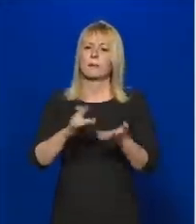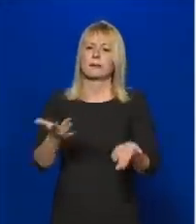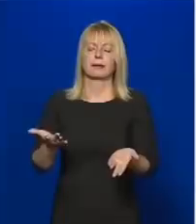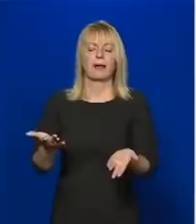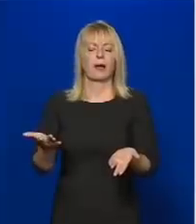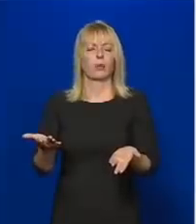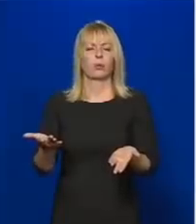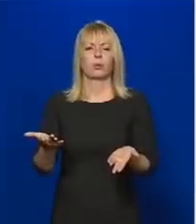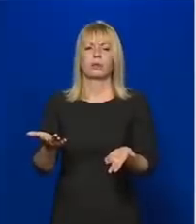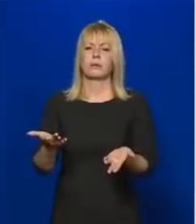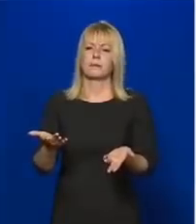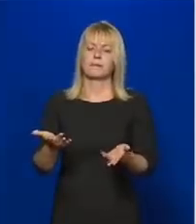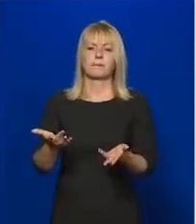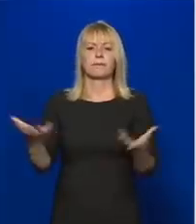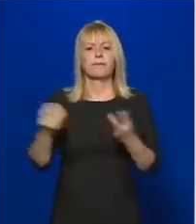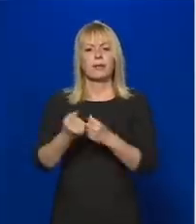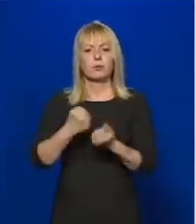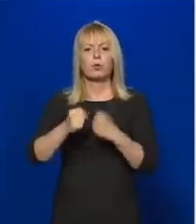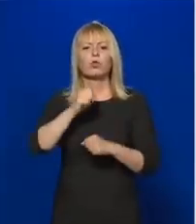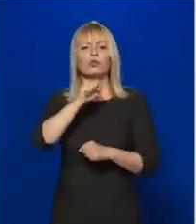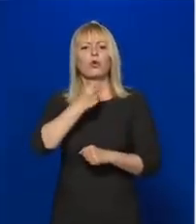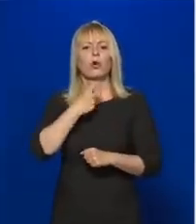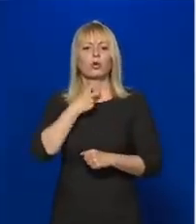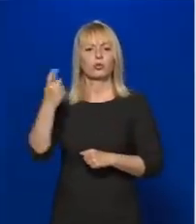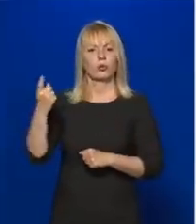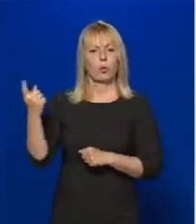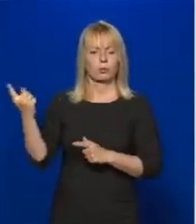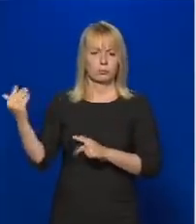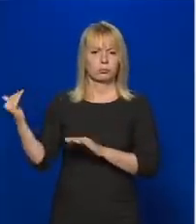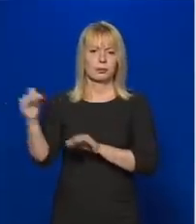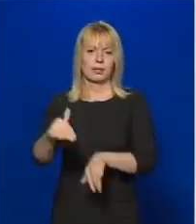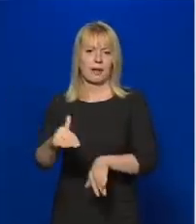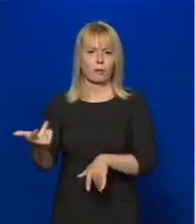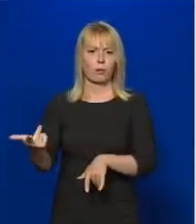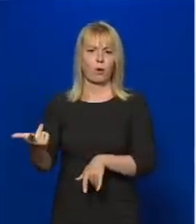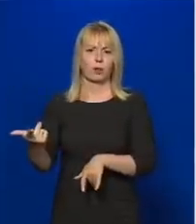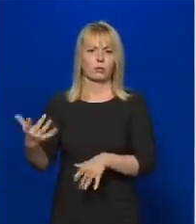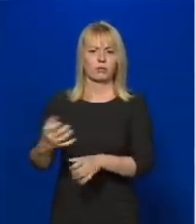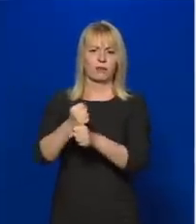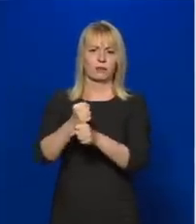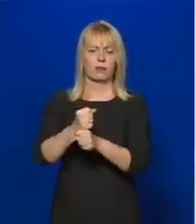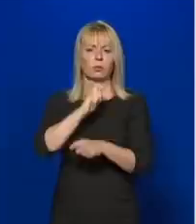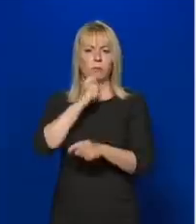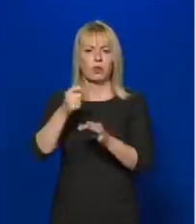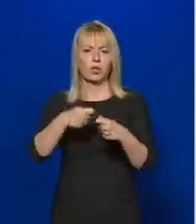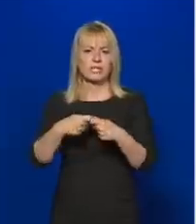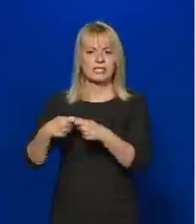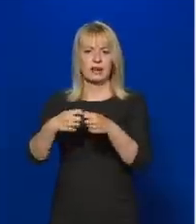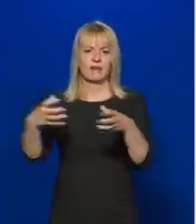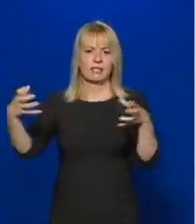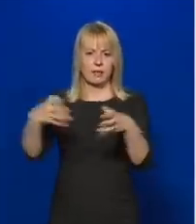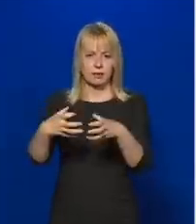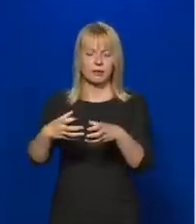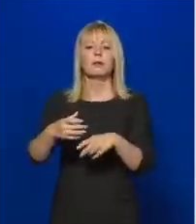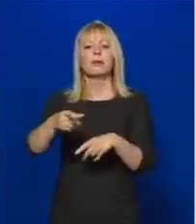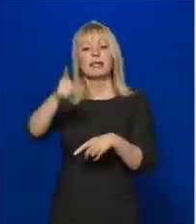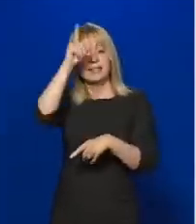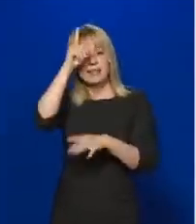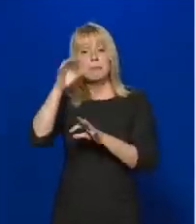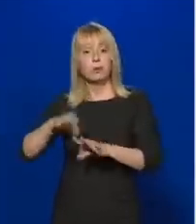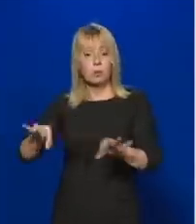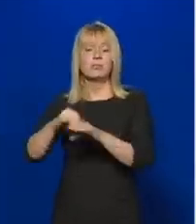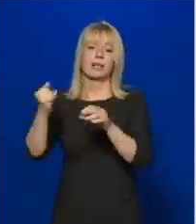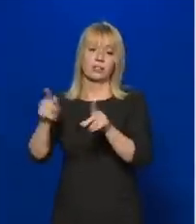közreműködő Soros György által támogatott, fenntartott magyar szervezet, és Németországban is vannak olyan